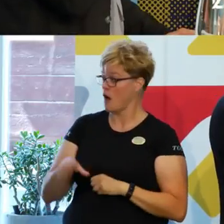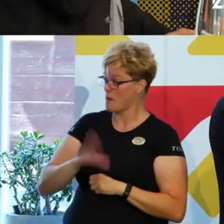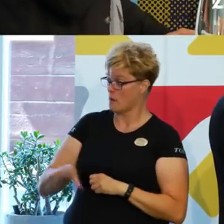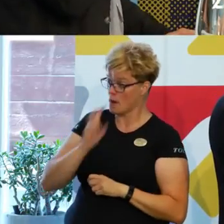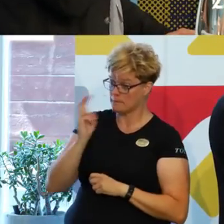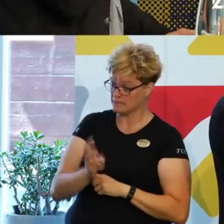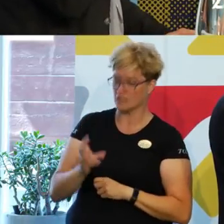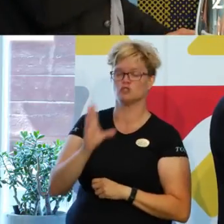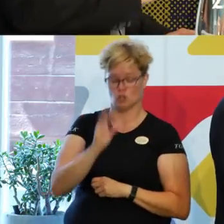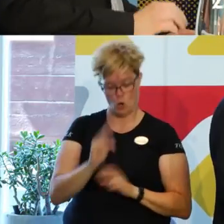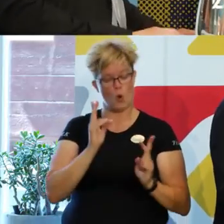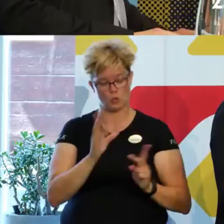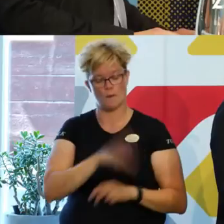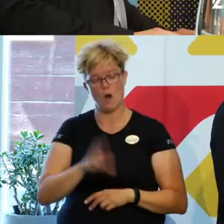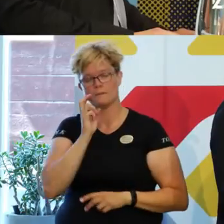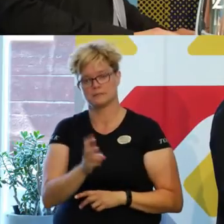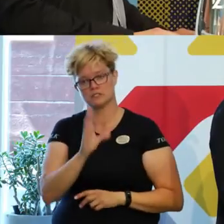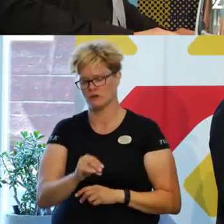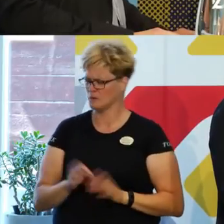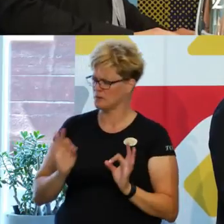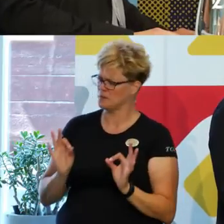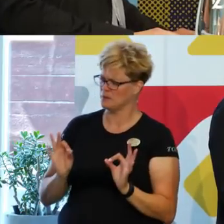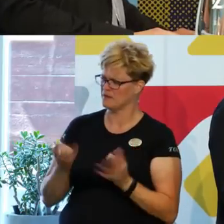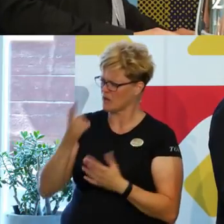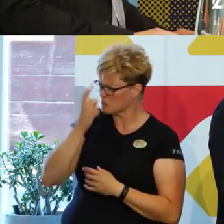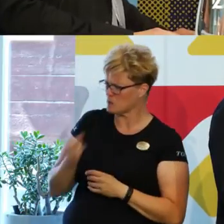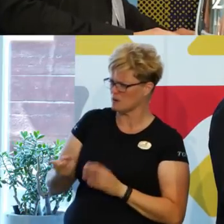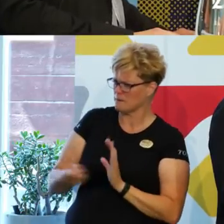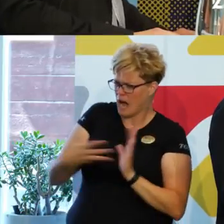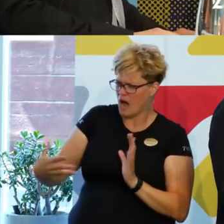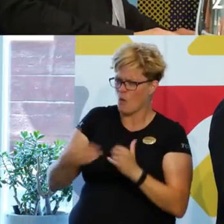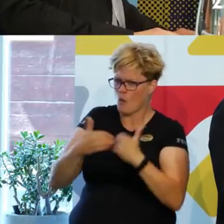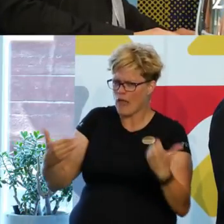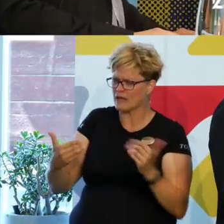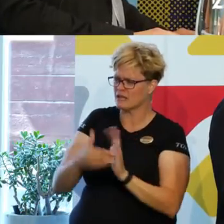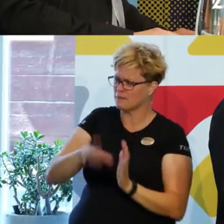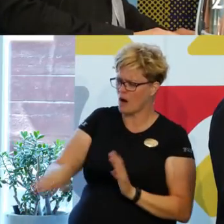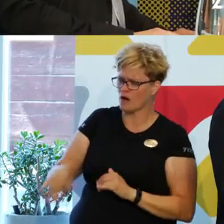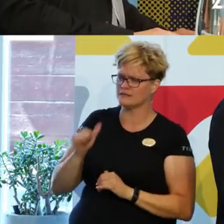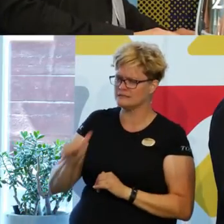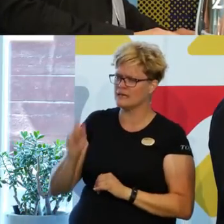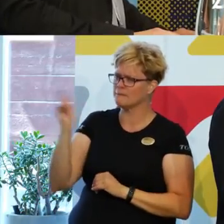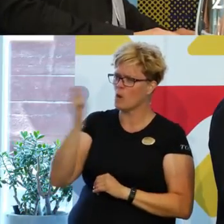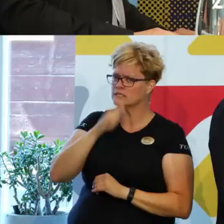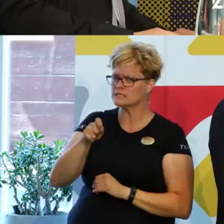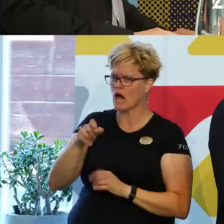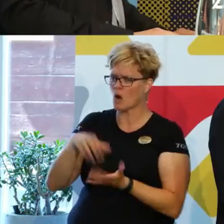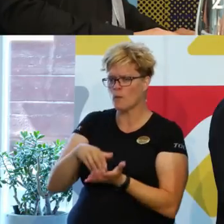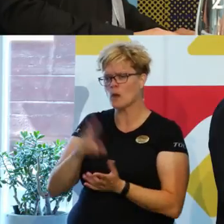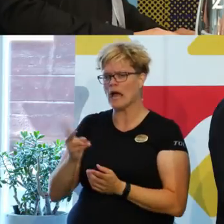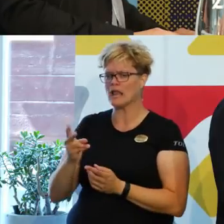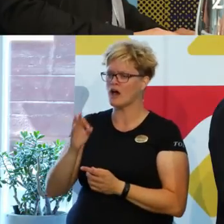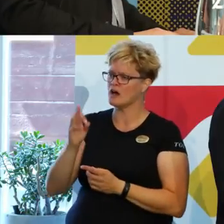Och barnperspektivet. Och barnperspektivet, absolut. Hur, vad tror du det gör för skillnad för barnen i Båstads kommun eller